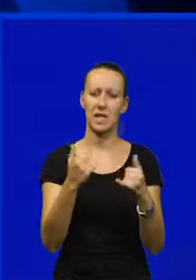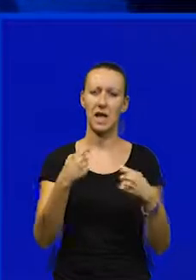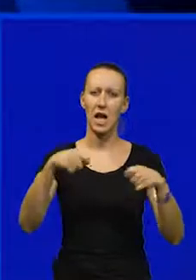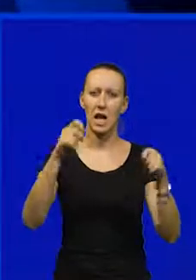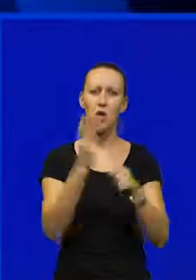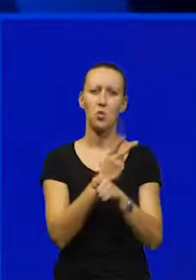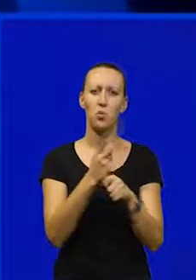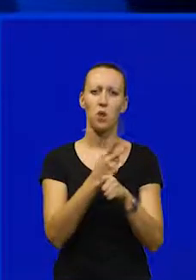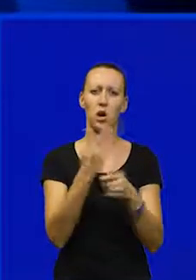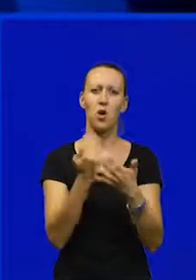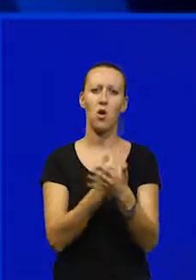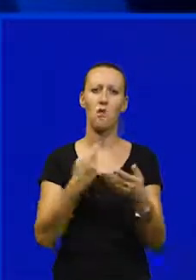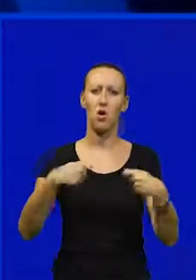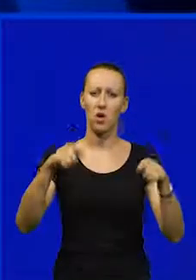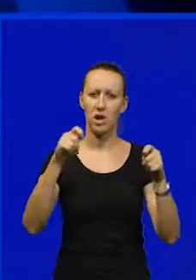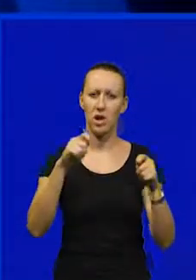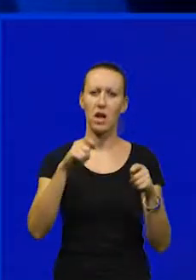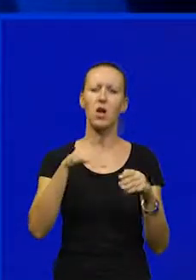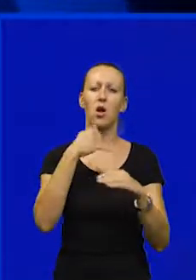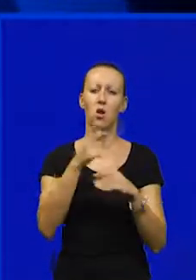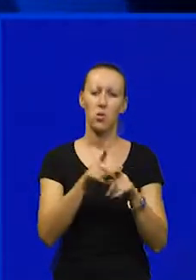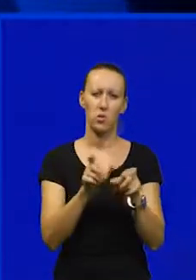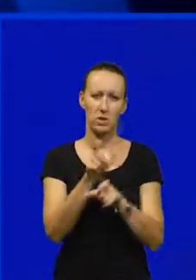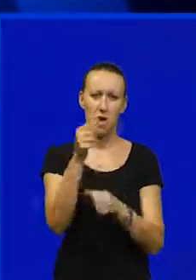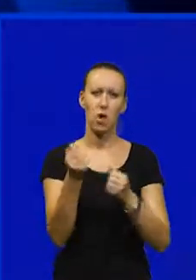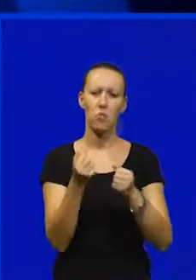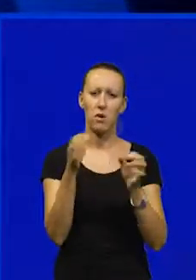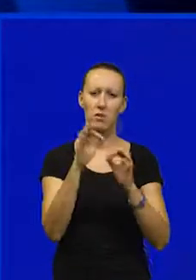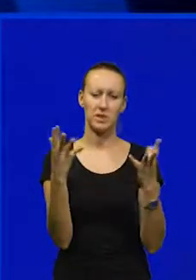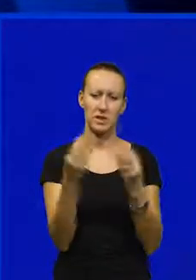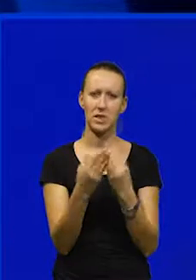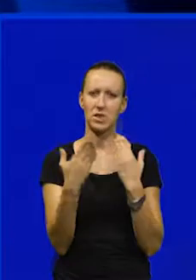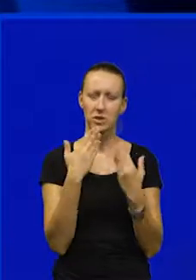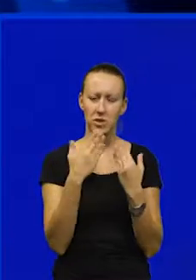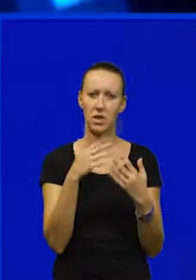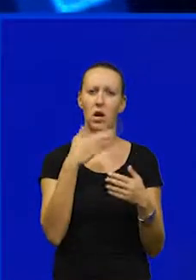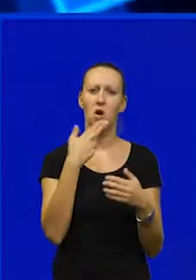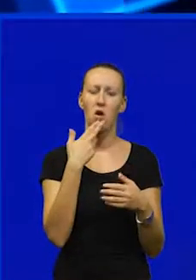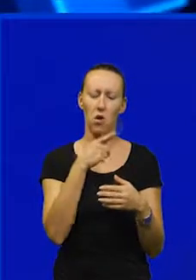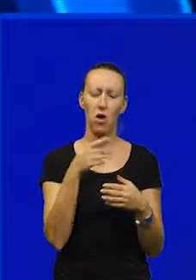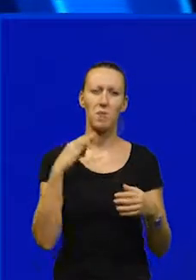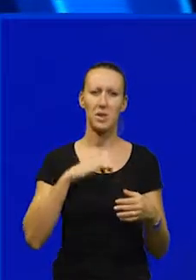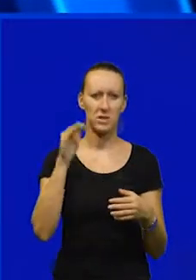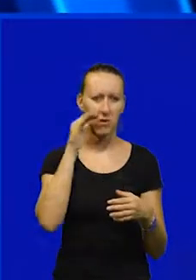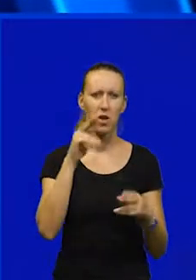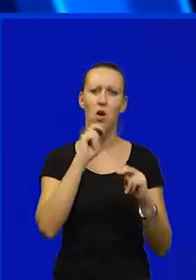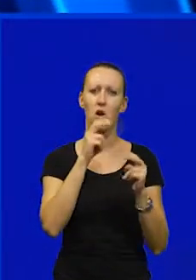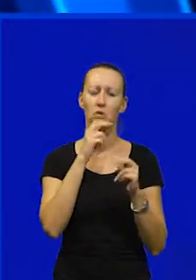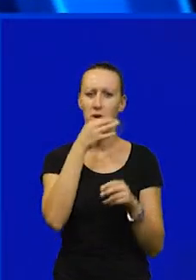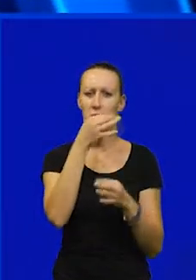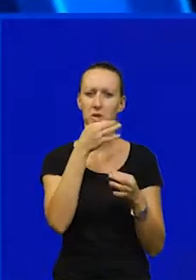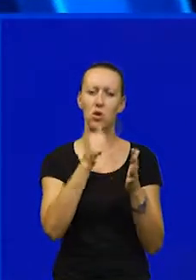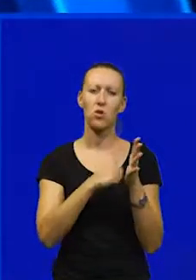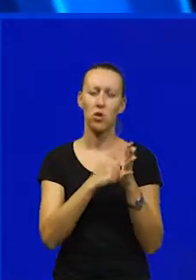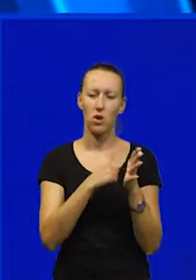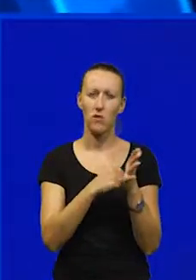grade Uljanikove Novogradnje. Potom je u zgradi uprave održan zajednički sastanak nakon kojeg je predsjednik vlade odgovarao na pitanja